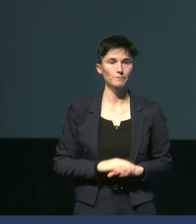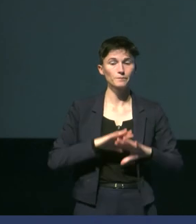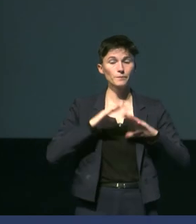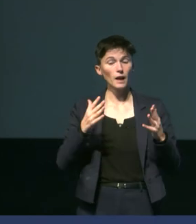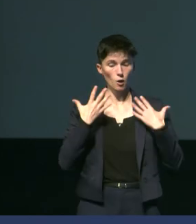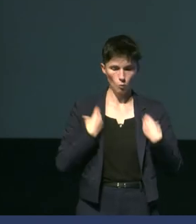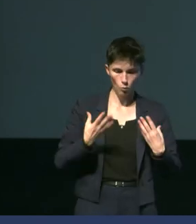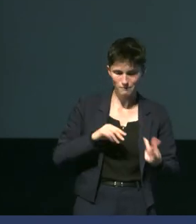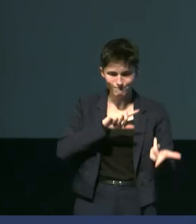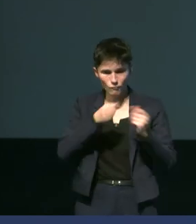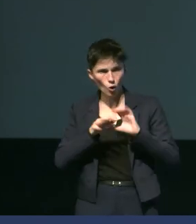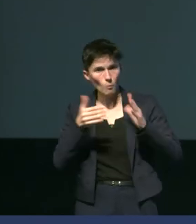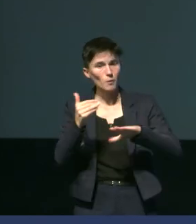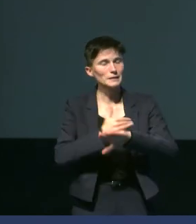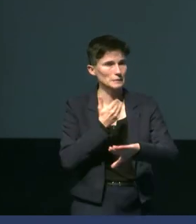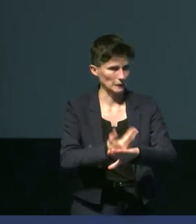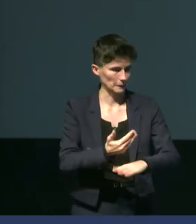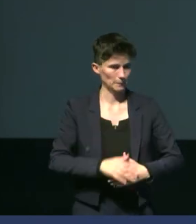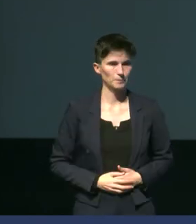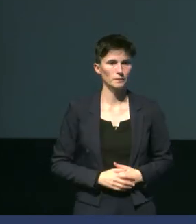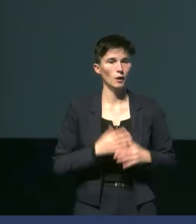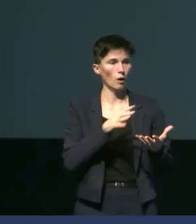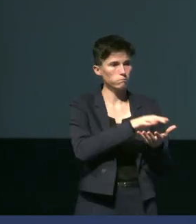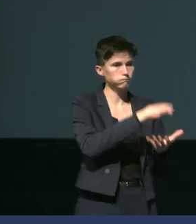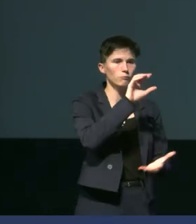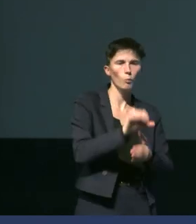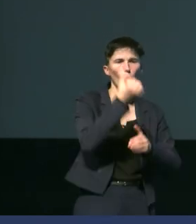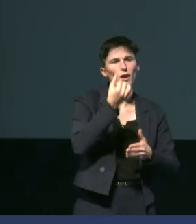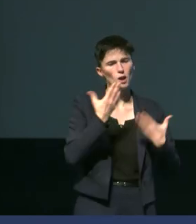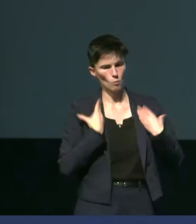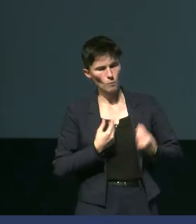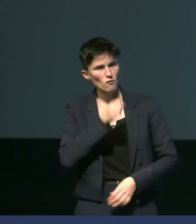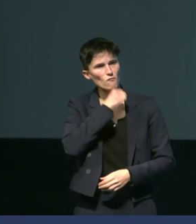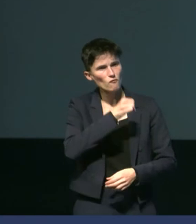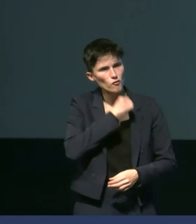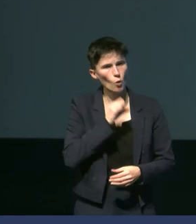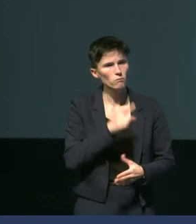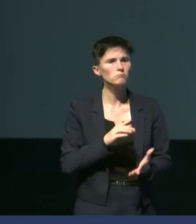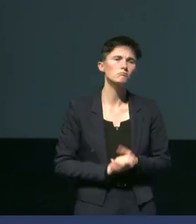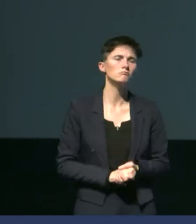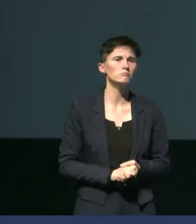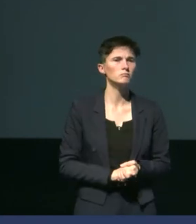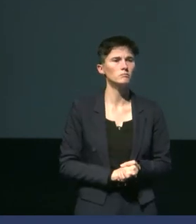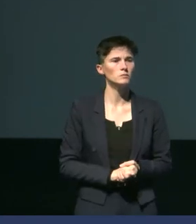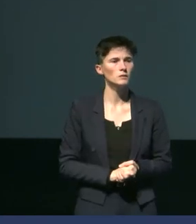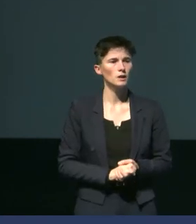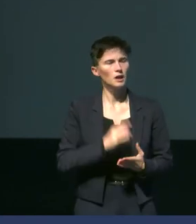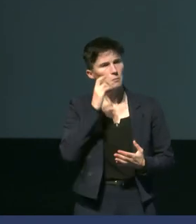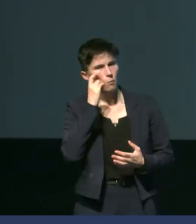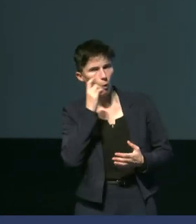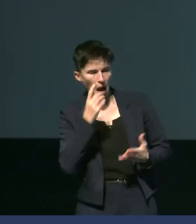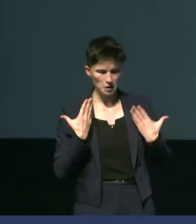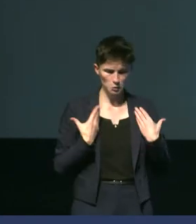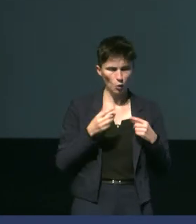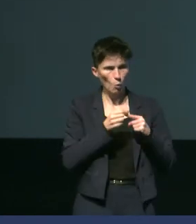les manchots, comment ça se passe ? On part avec un individu ici qui est en vieux plumage qui commence à avoir des plumes un peu usées.